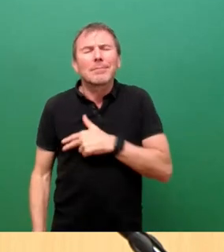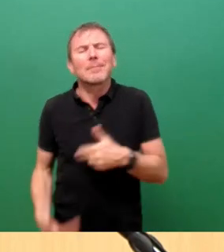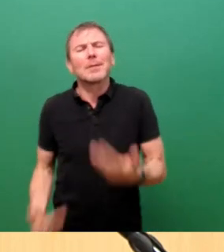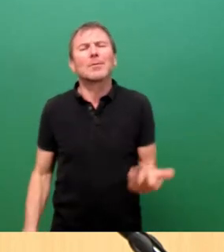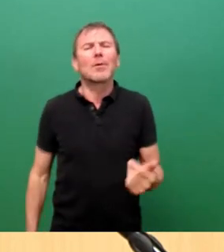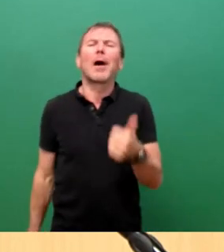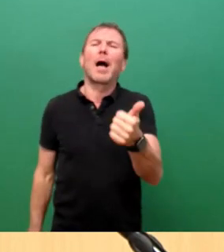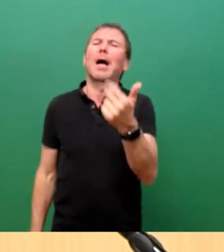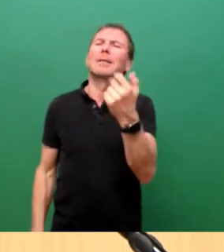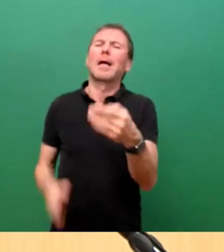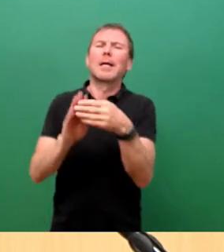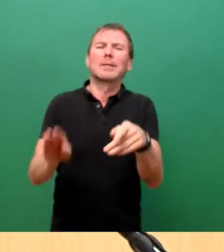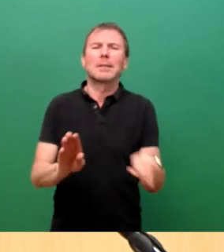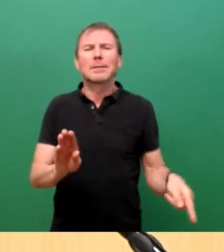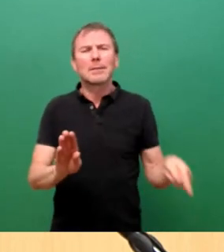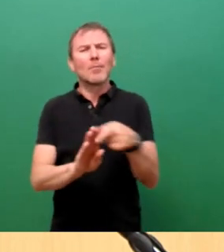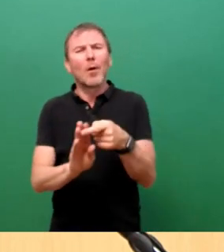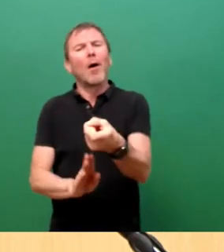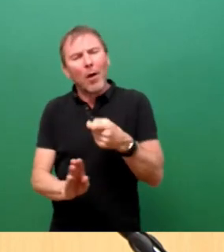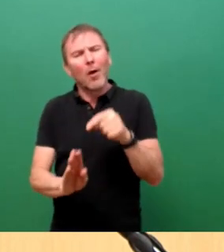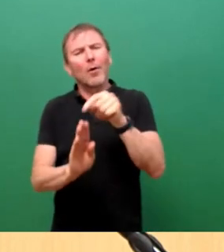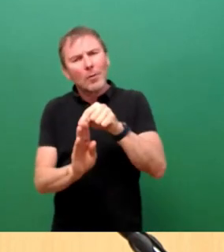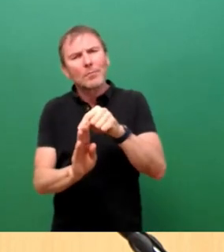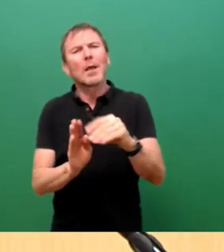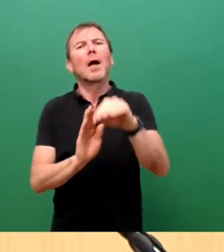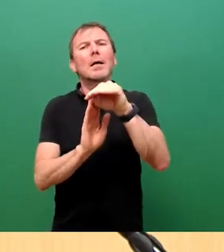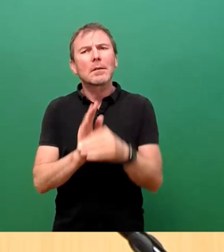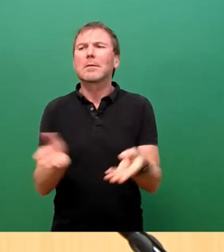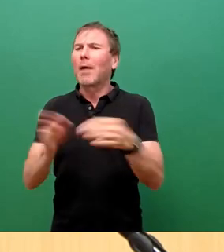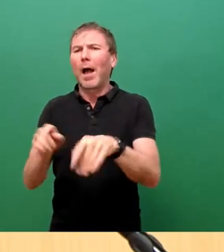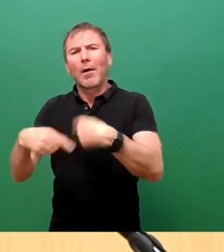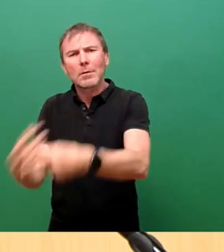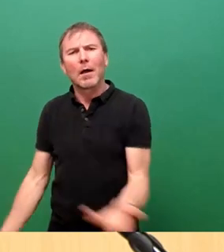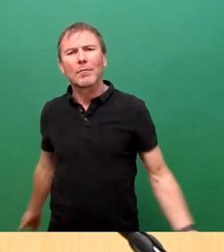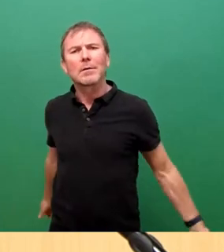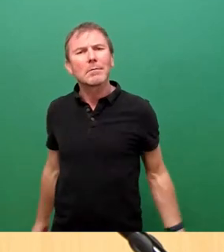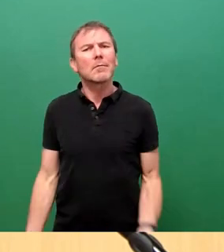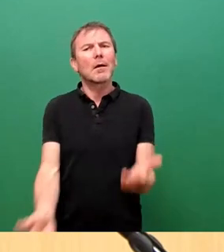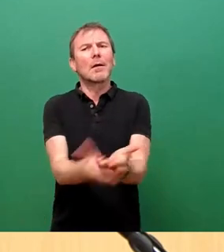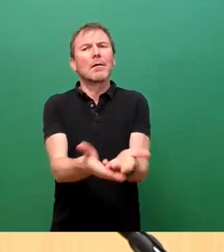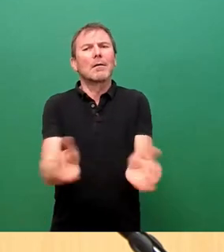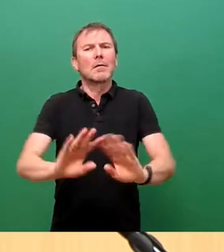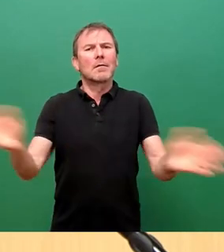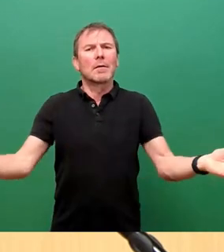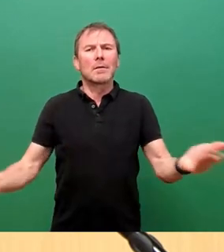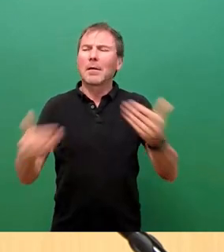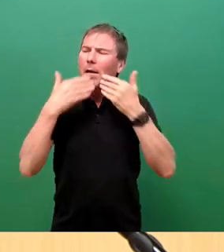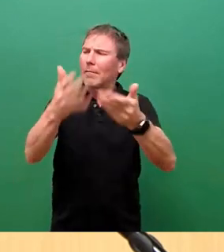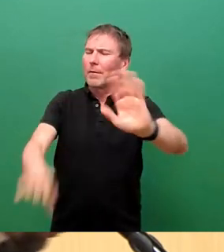.12. dieses Jahres wird kommen. Das Gesetz wird auslaufen und es wird nichts passiert sein. Vielen herzlichen Dank.